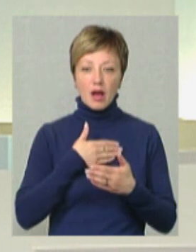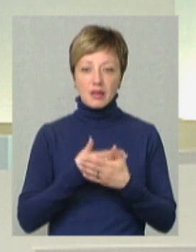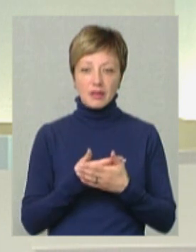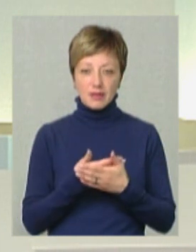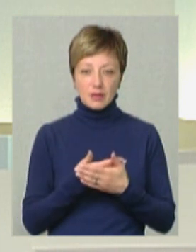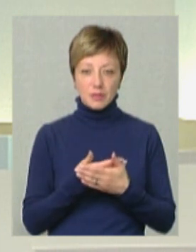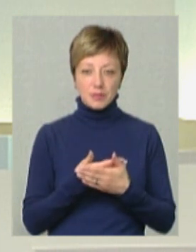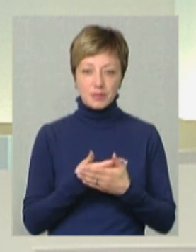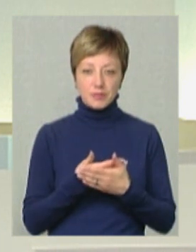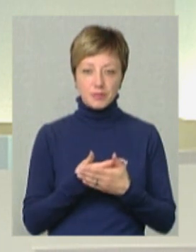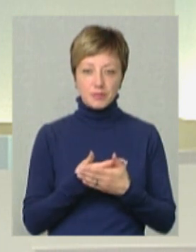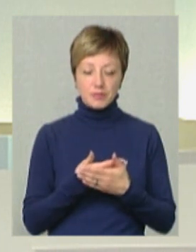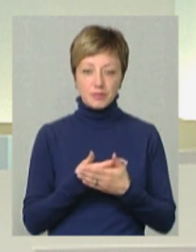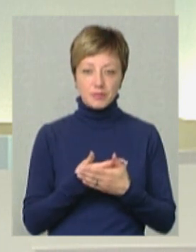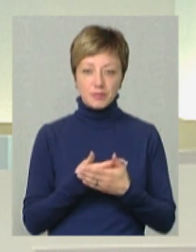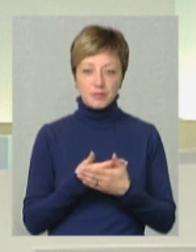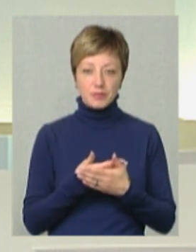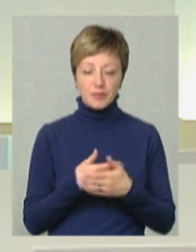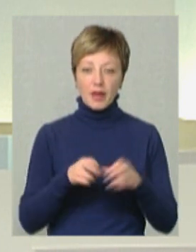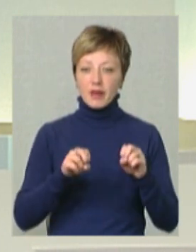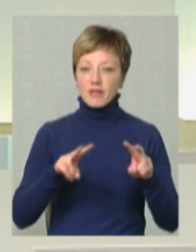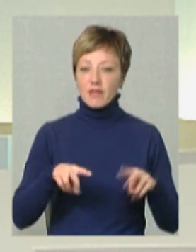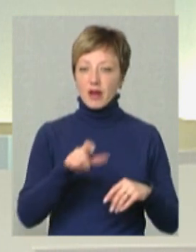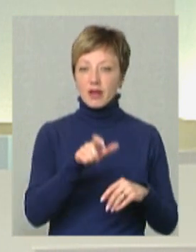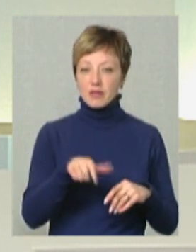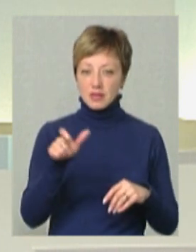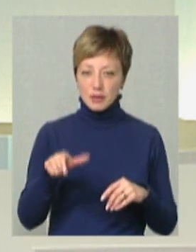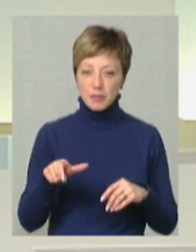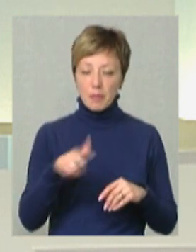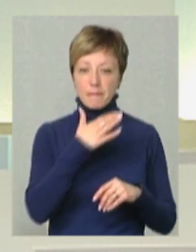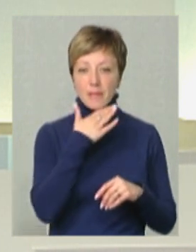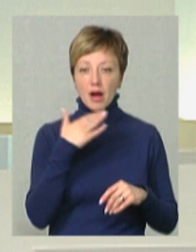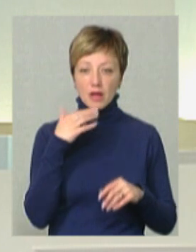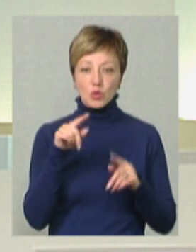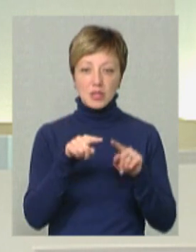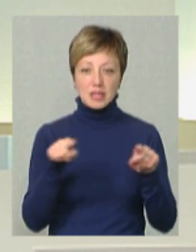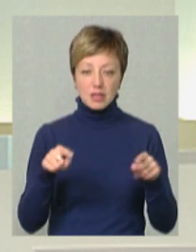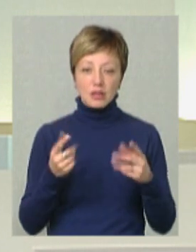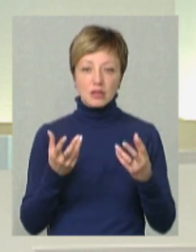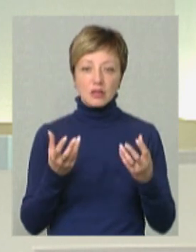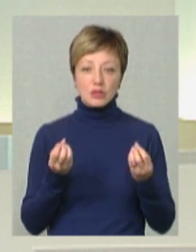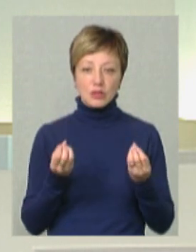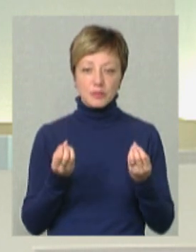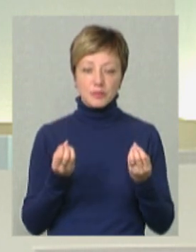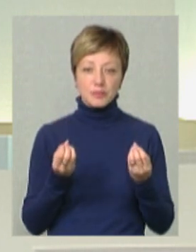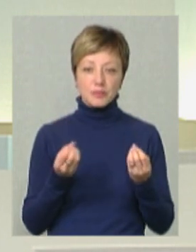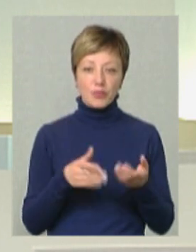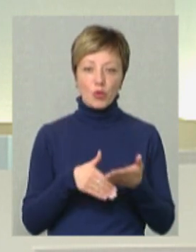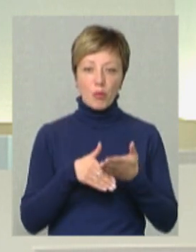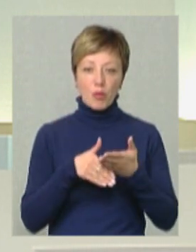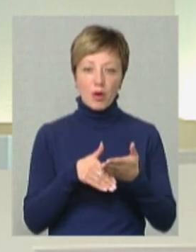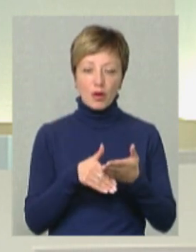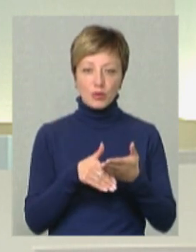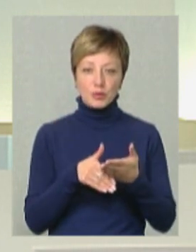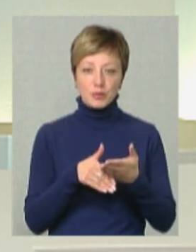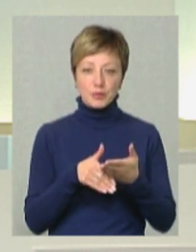фахівці. І, по-перше, багато з них допомагають